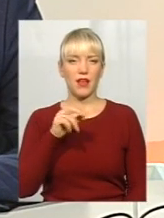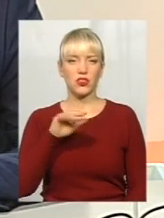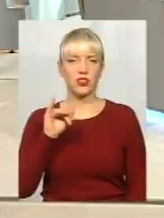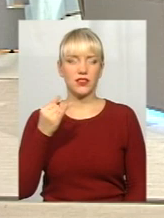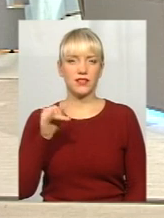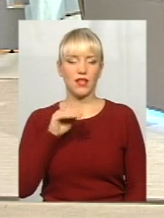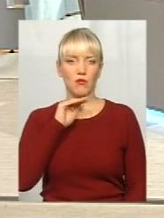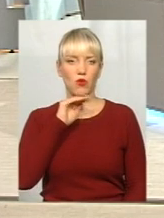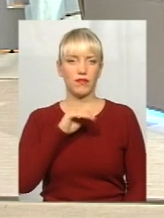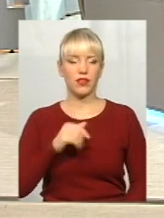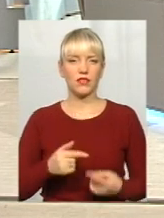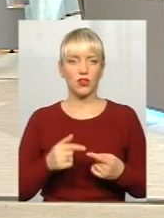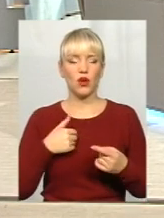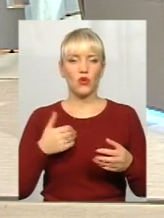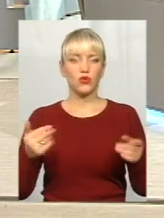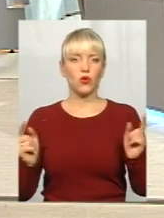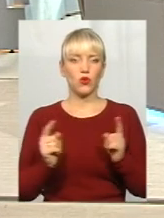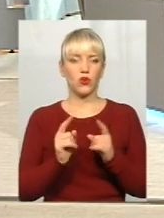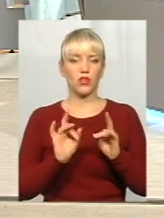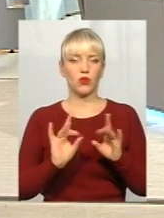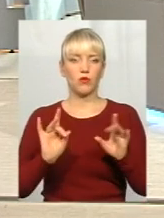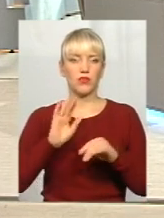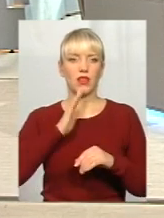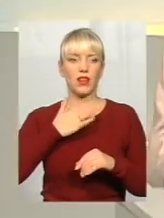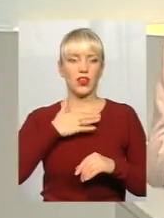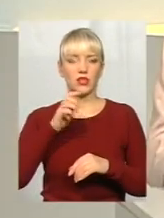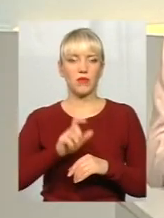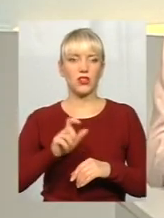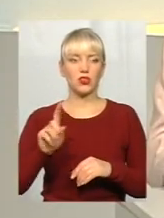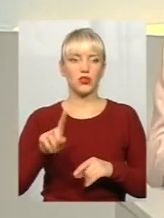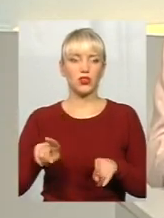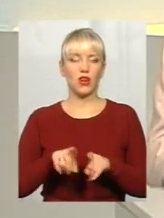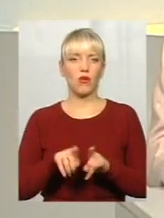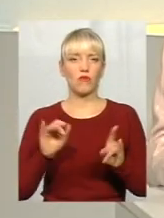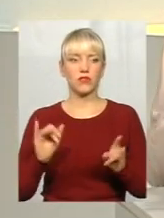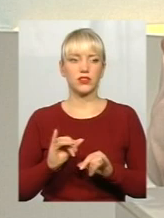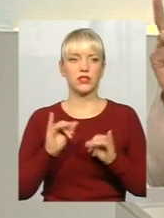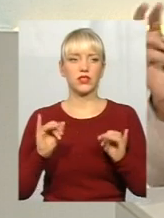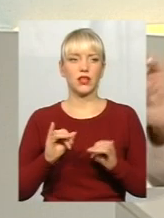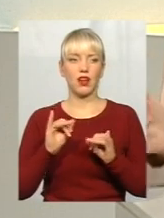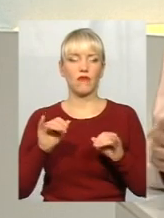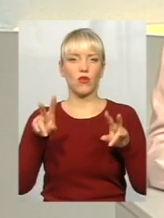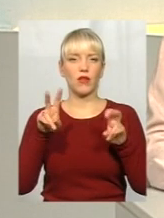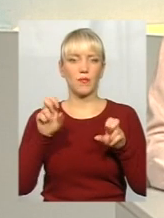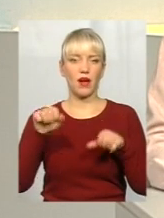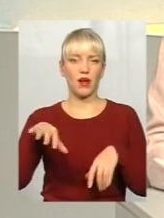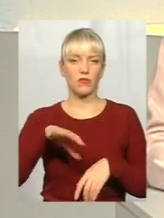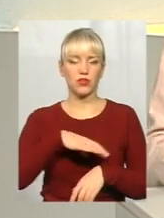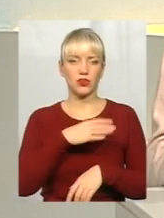перш за все, я коротенько просто хочу пояснити нашим глядачам, що такого цікавого, цікавого, мабуть, в лапках